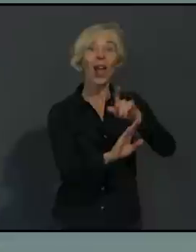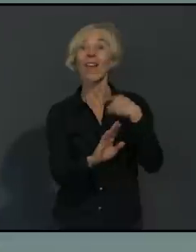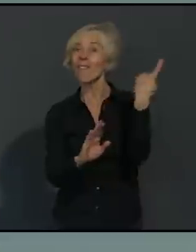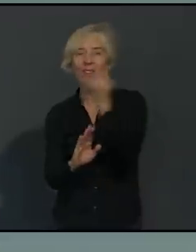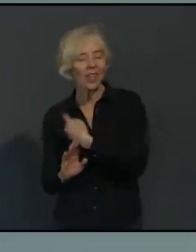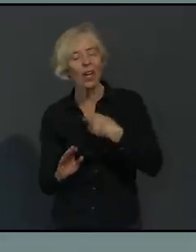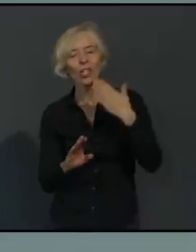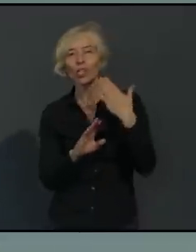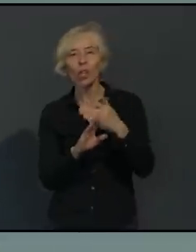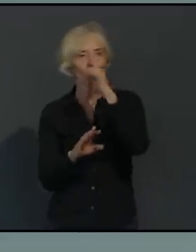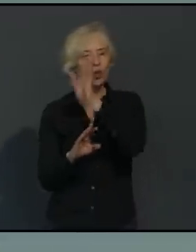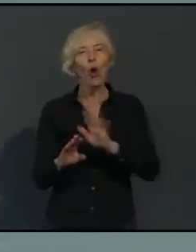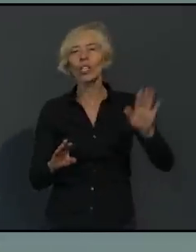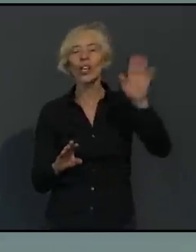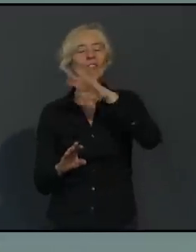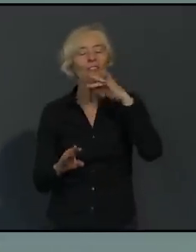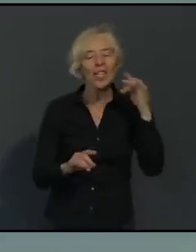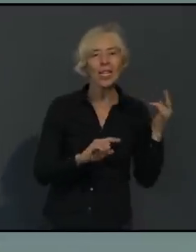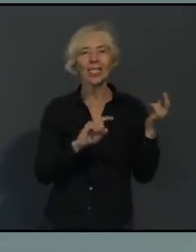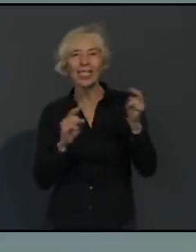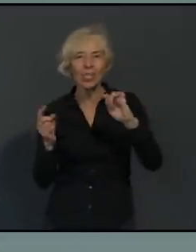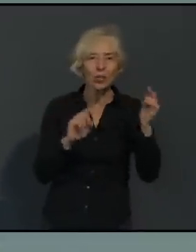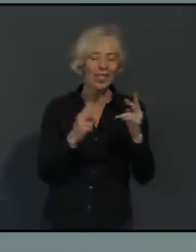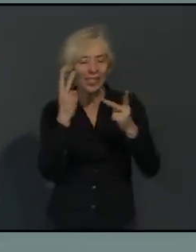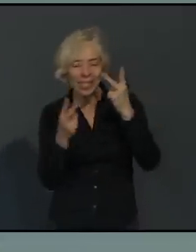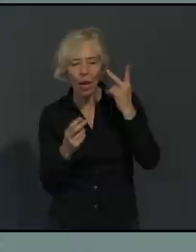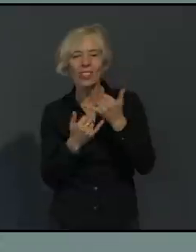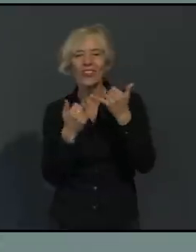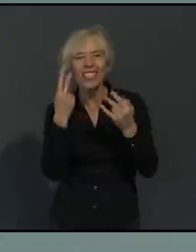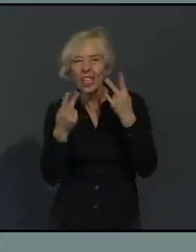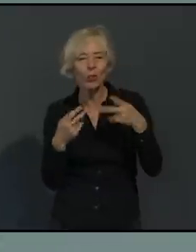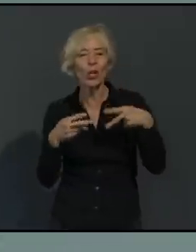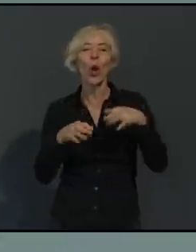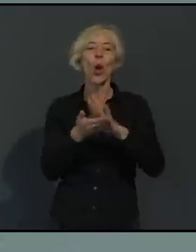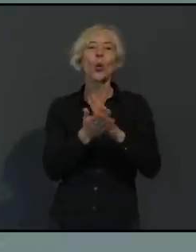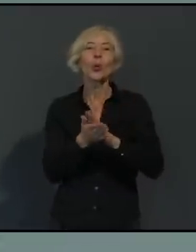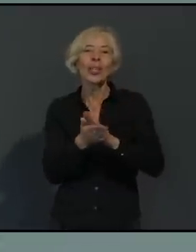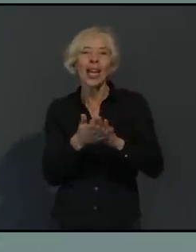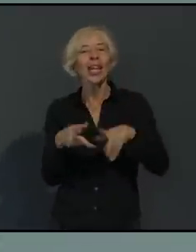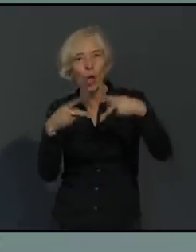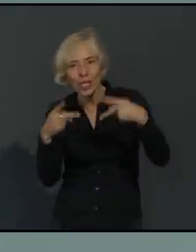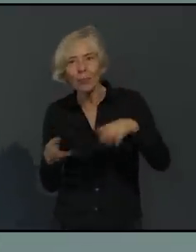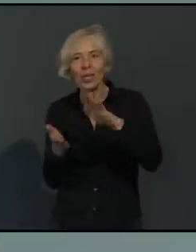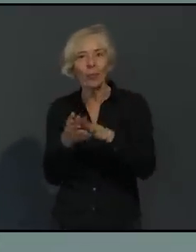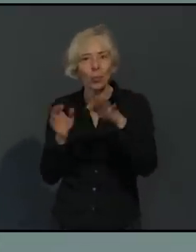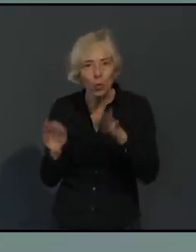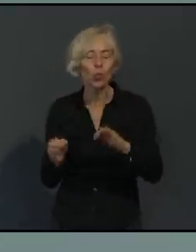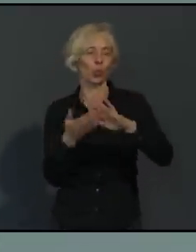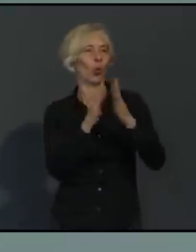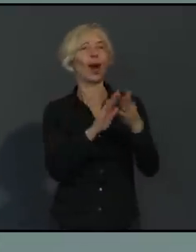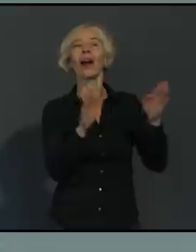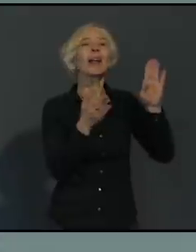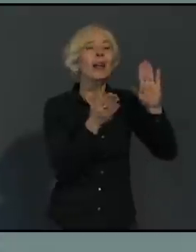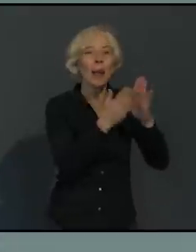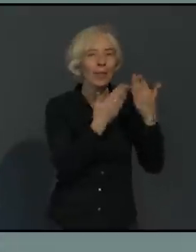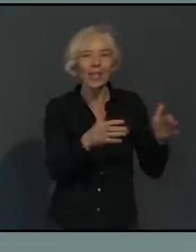diskutiert wird, auch hier in Augsburg, dass wir bei diesen Hygienekonzepten nicht mit Sicherheit sagen können, ob sie funktionieren oder ob sie eben nicht funktionieren,